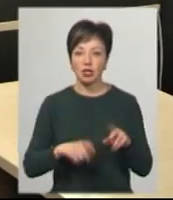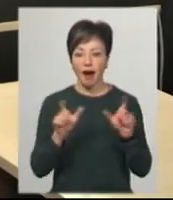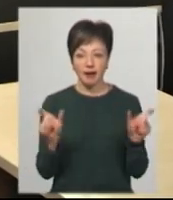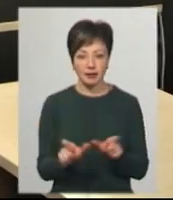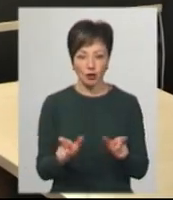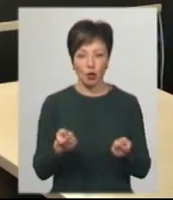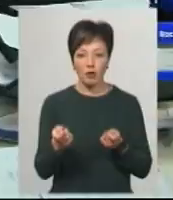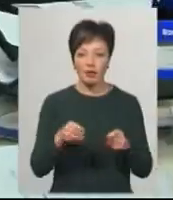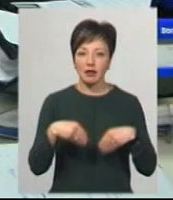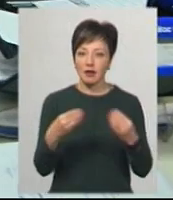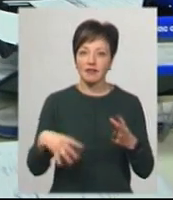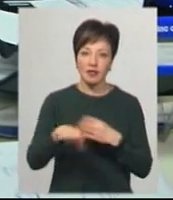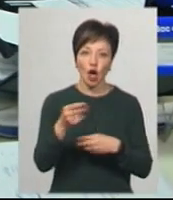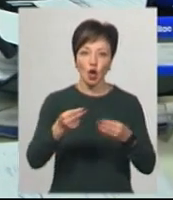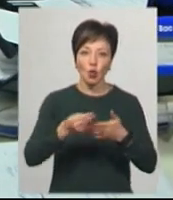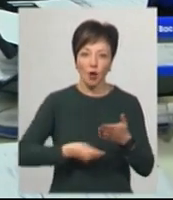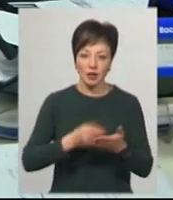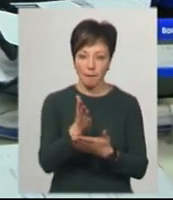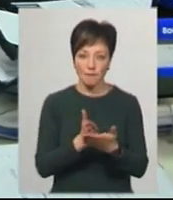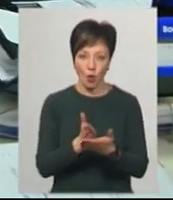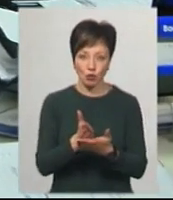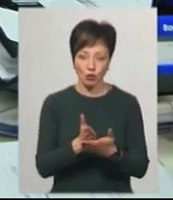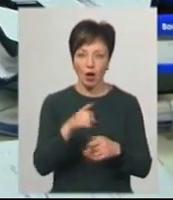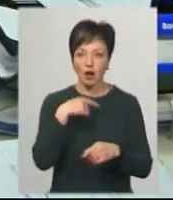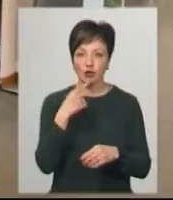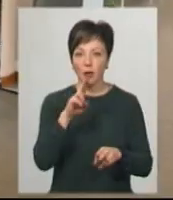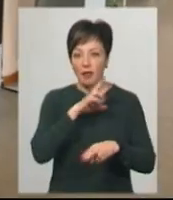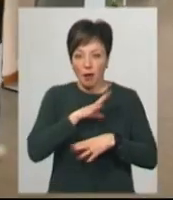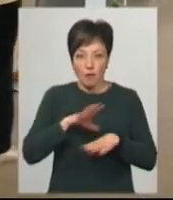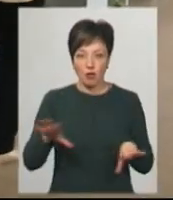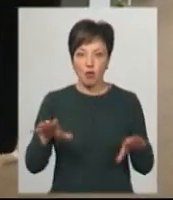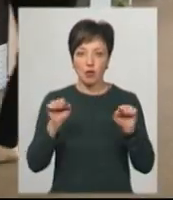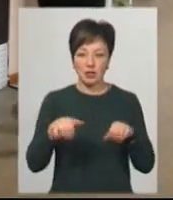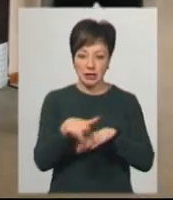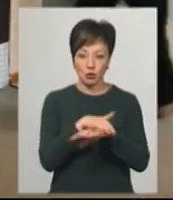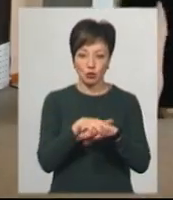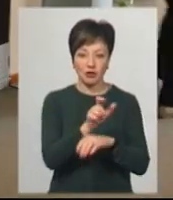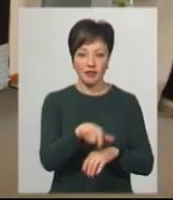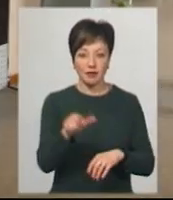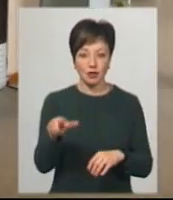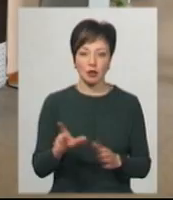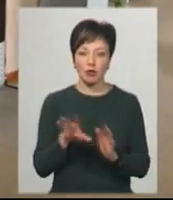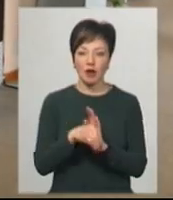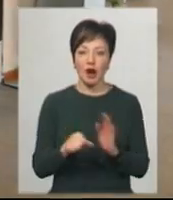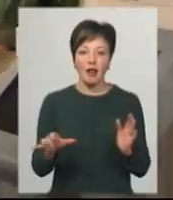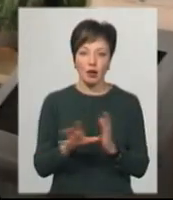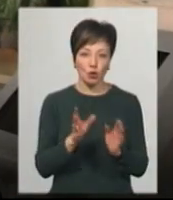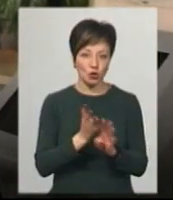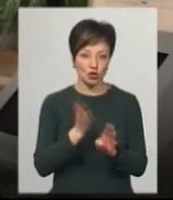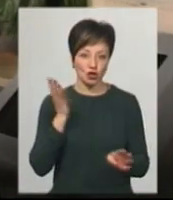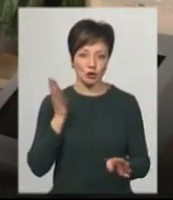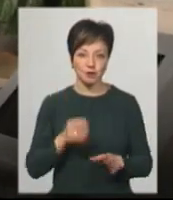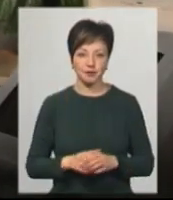управління надаватиме всі довідки й послуги. Начальник Олексій Хохлов каже, щоб уникнути ймовірного скупчення відвідувачів, запровадили електронну чергу.